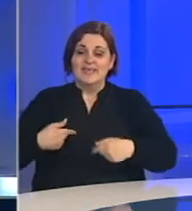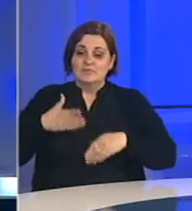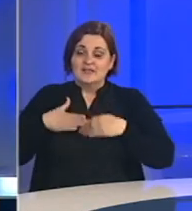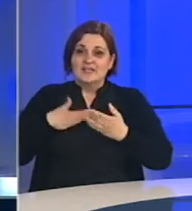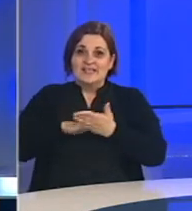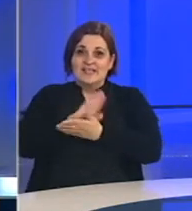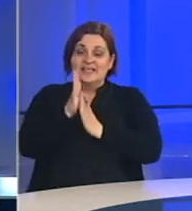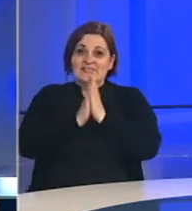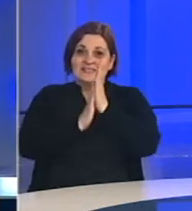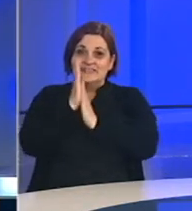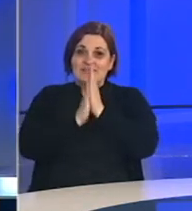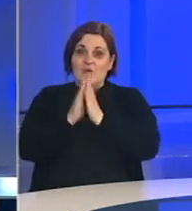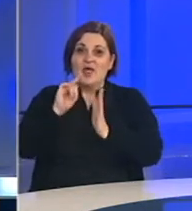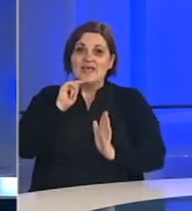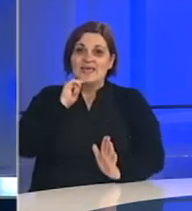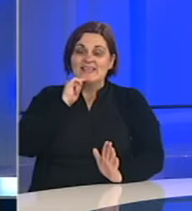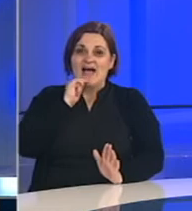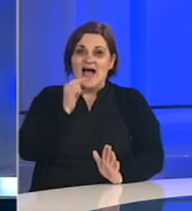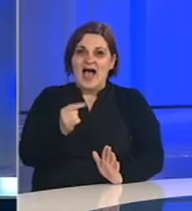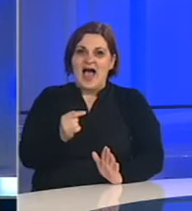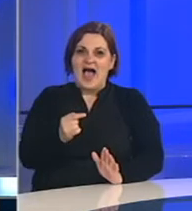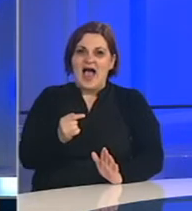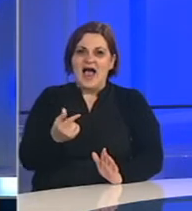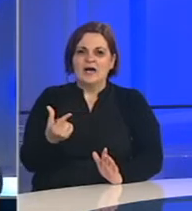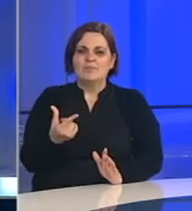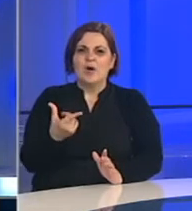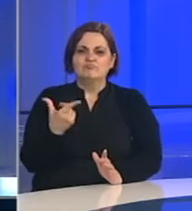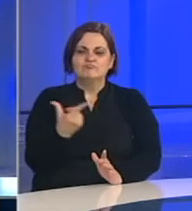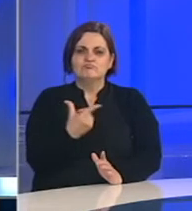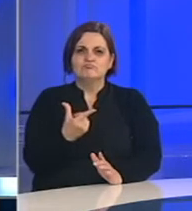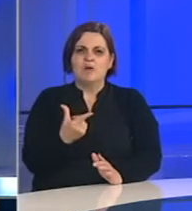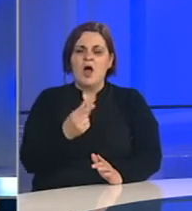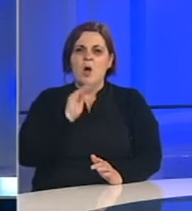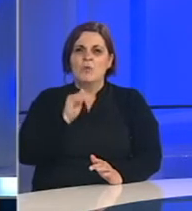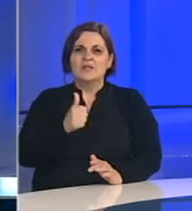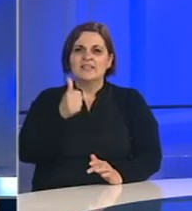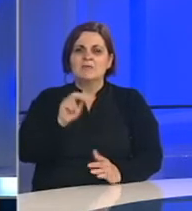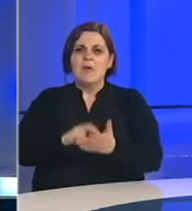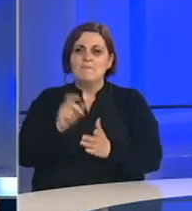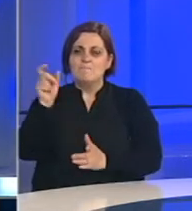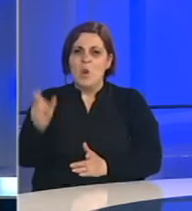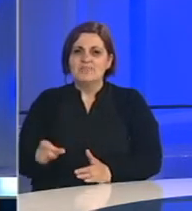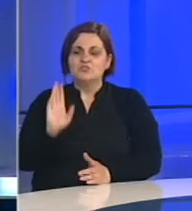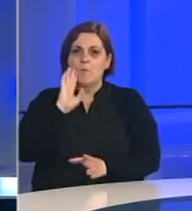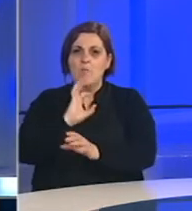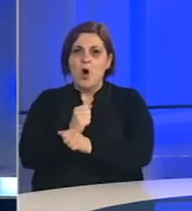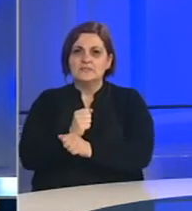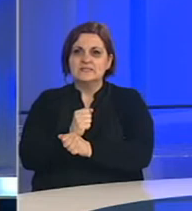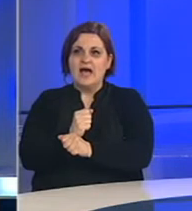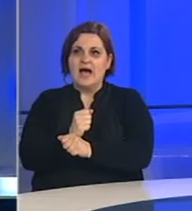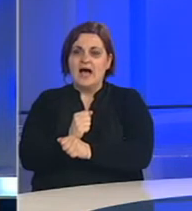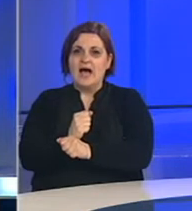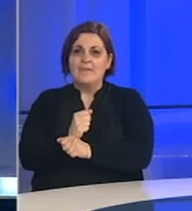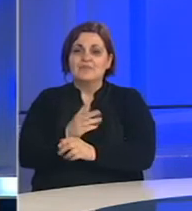našeg razgovora zamoliti za, da kažemo, jednu bilateralnu poruku na jednoj strani upućenu političarima u Bosni i Hercegovini.